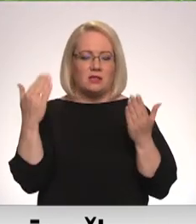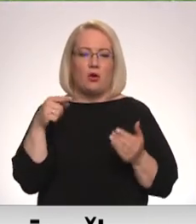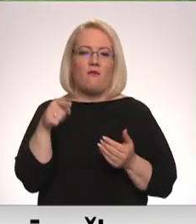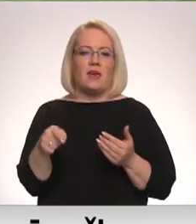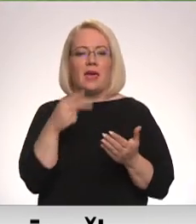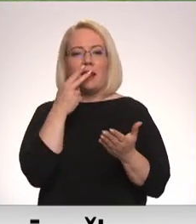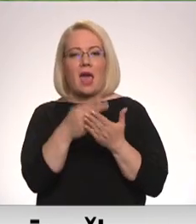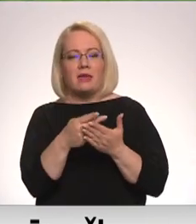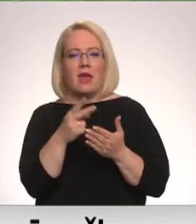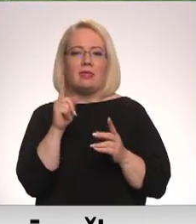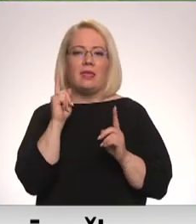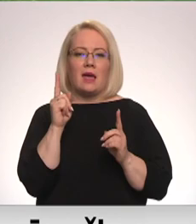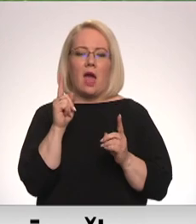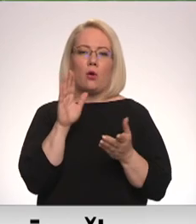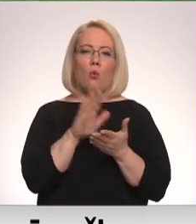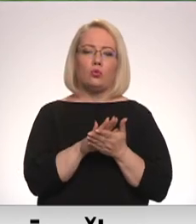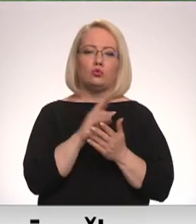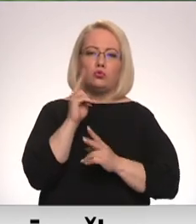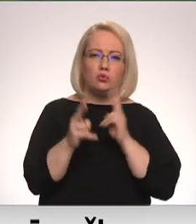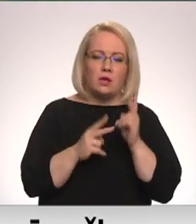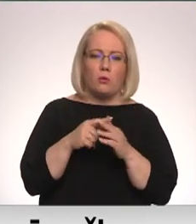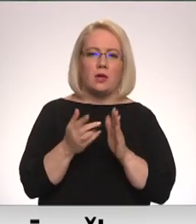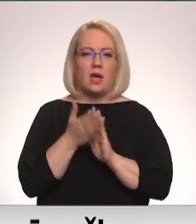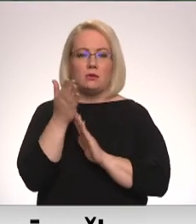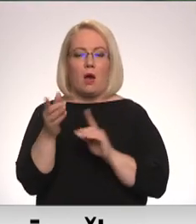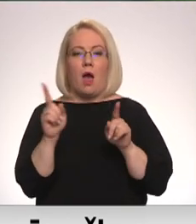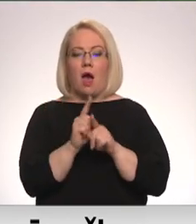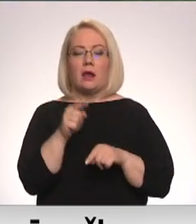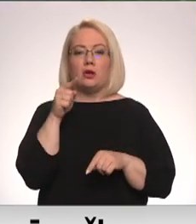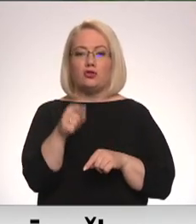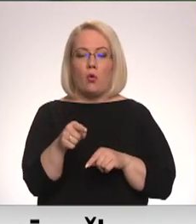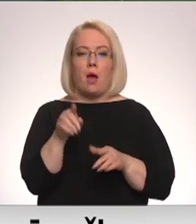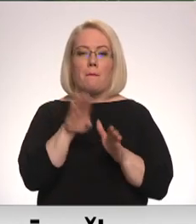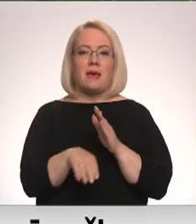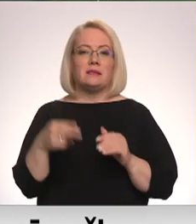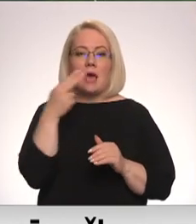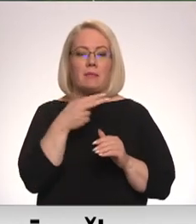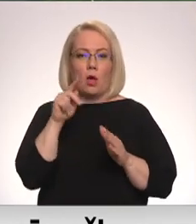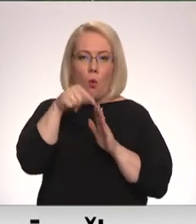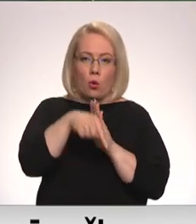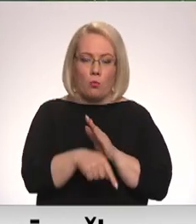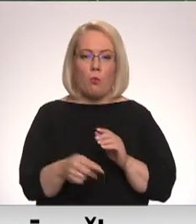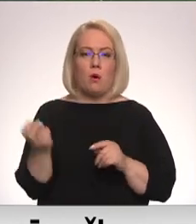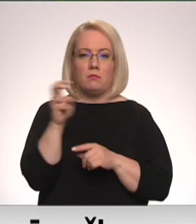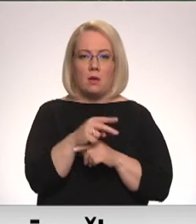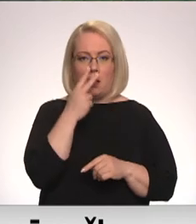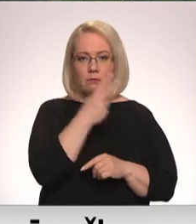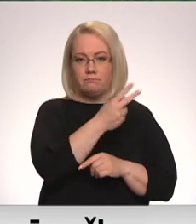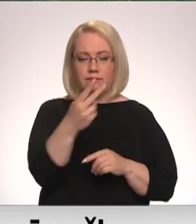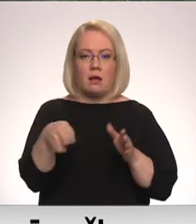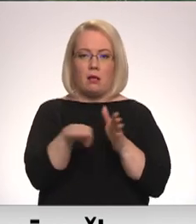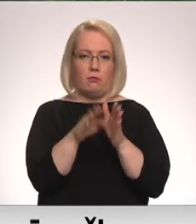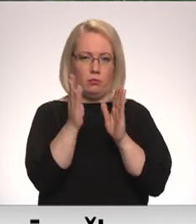un iesniegumiem. Arī šajā gadījumā besēmnieku urbums tikšot apsakots klātienē. Sandra Leitāni, Andrs Pahans,